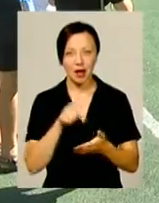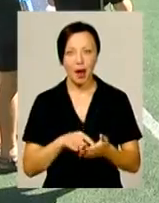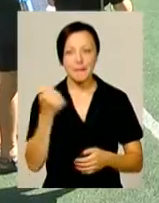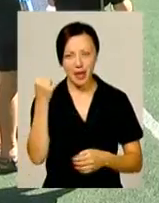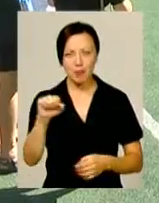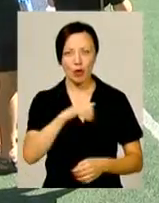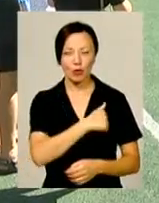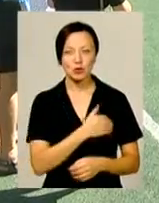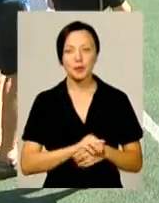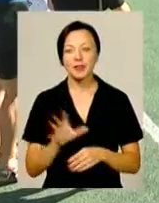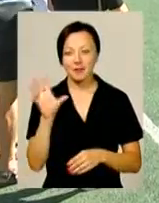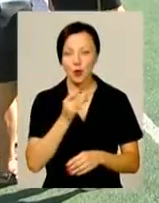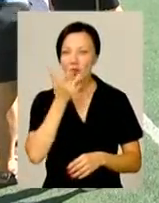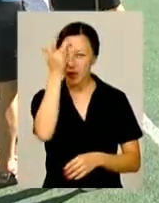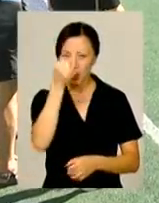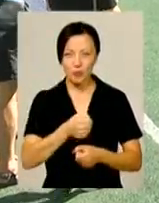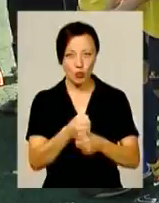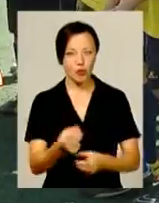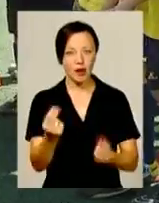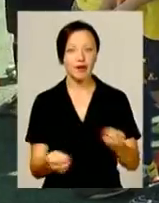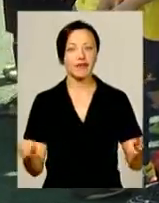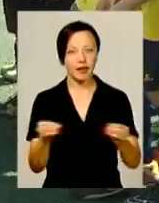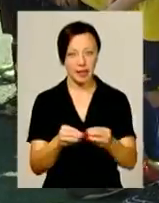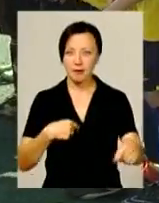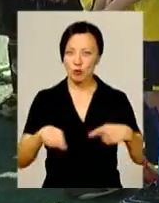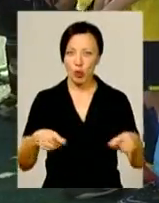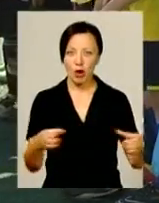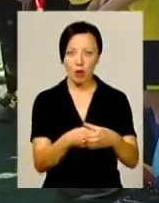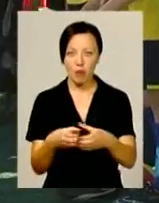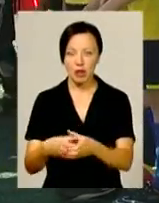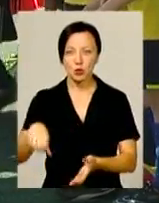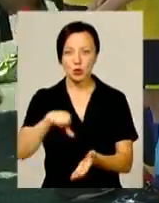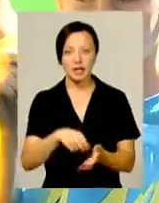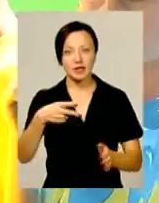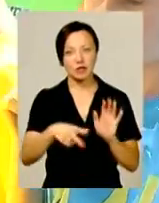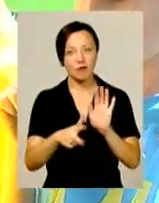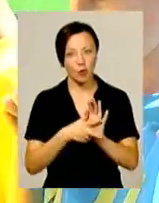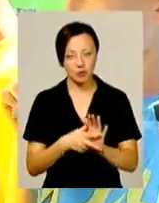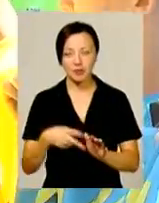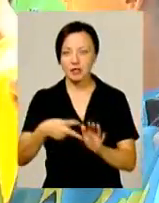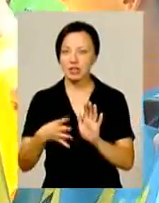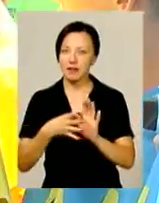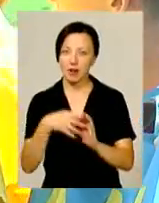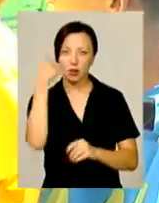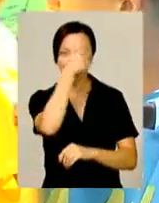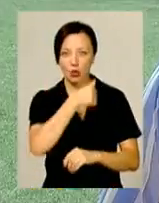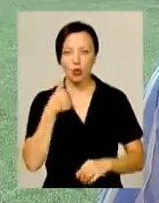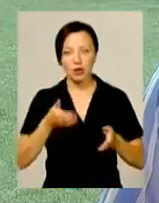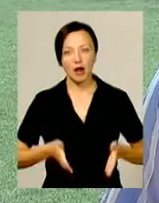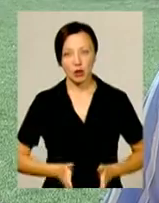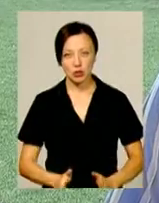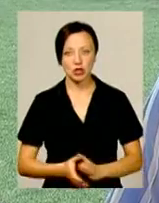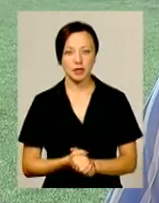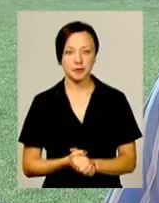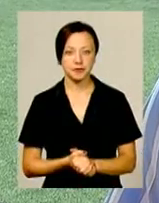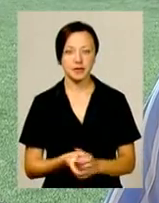Усього в літньому кубку новатора гратимуть 10 футбольних команд. Учасники 2008-2009 року народження. Ми